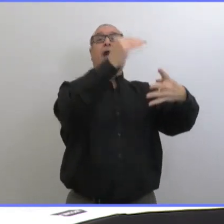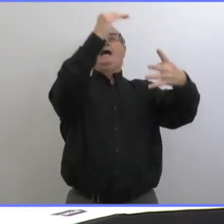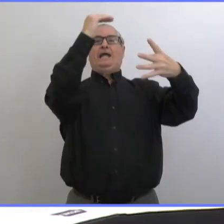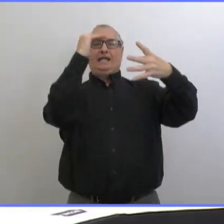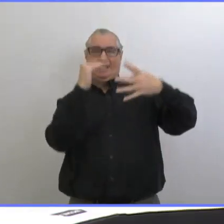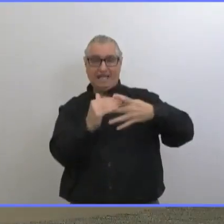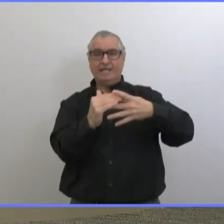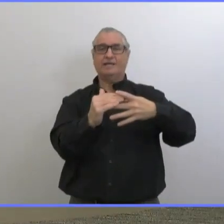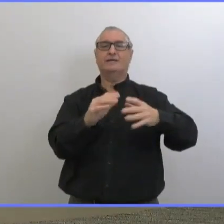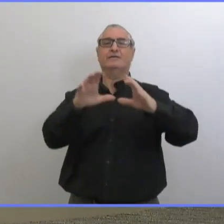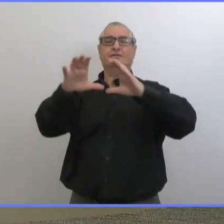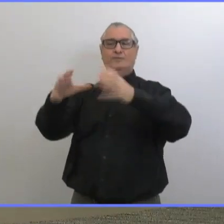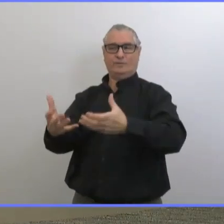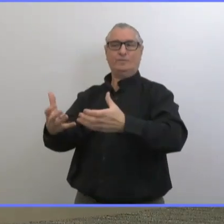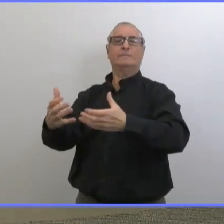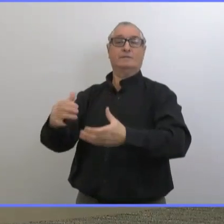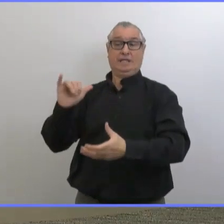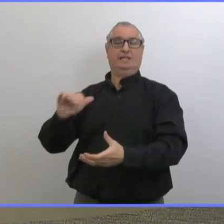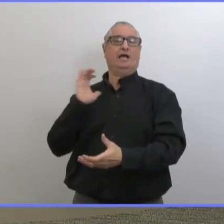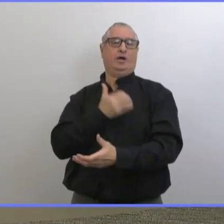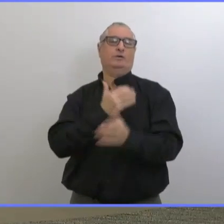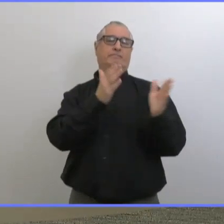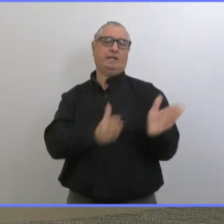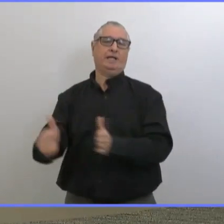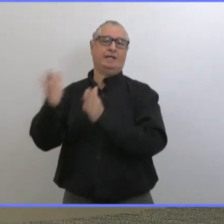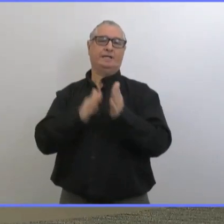jusqu'à ce que tous les Manitobains puissent être admissibles.